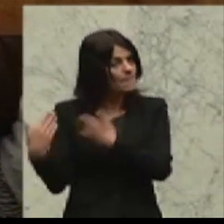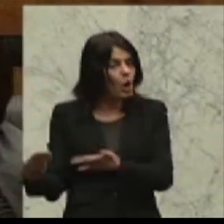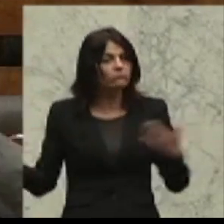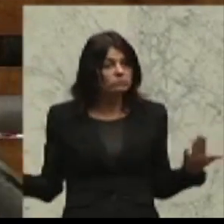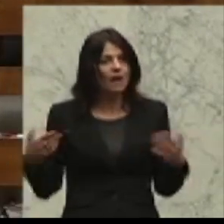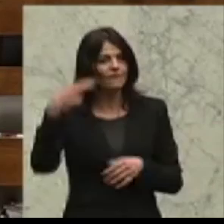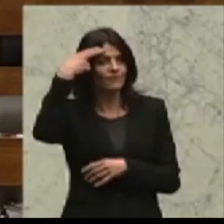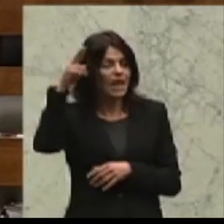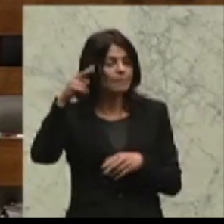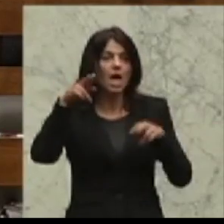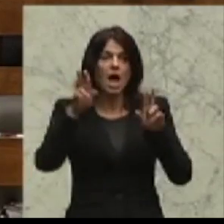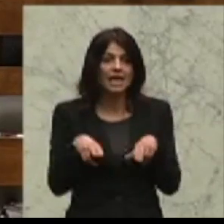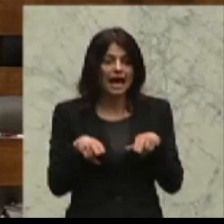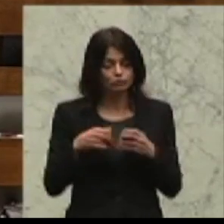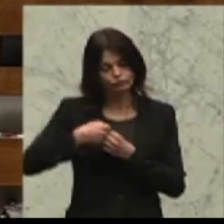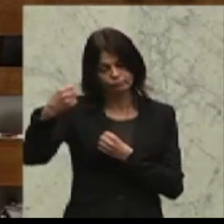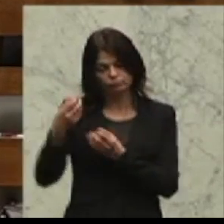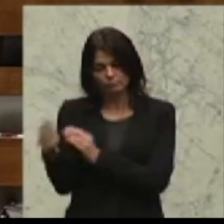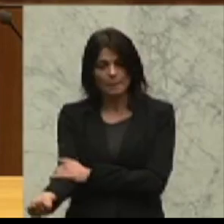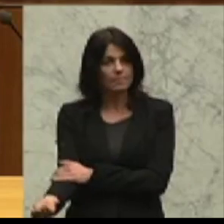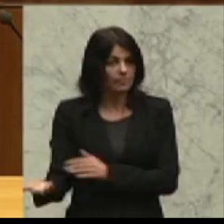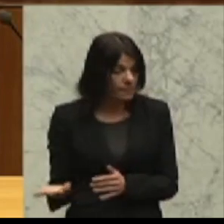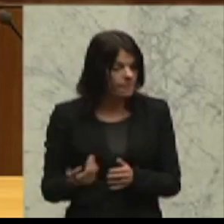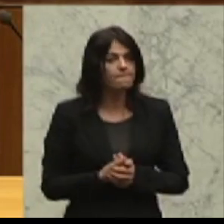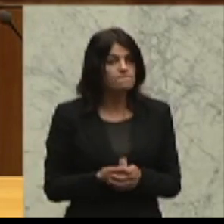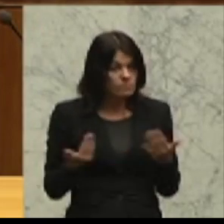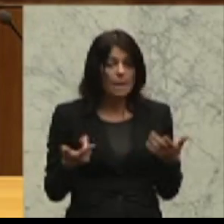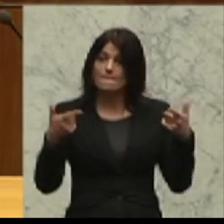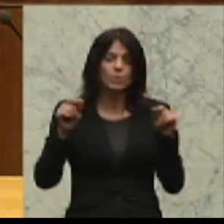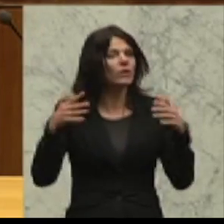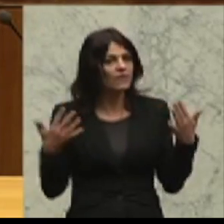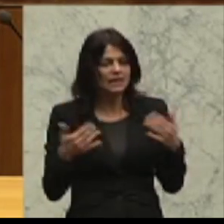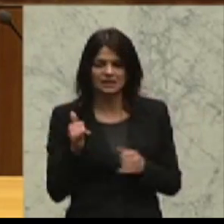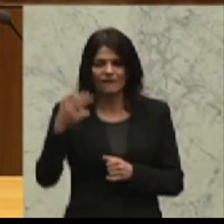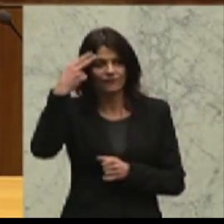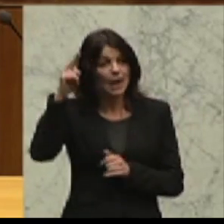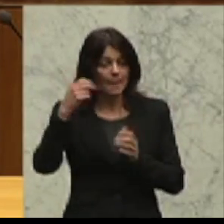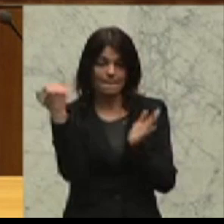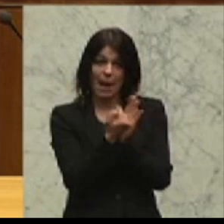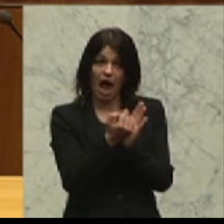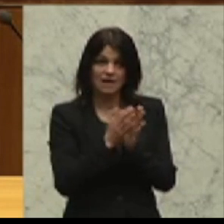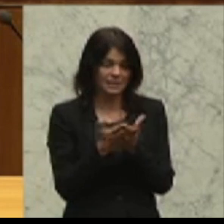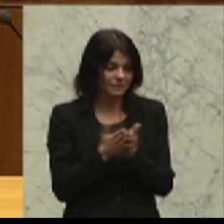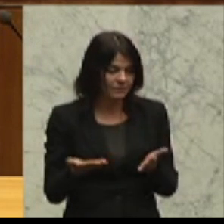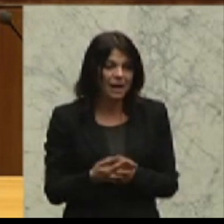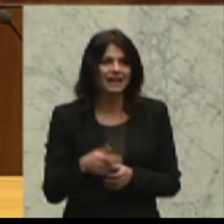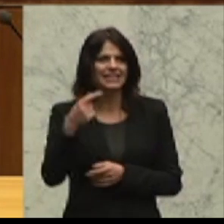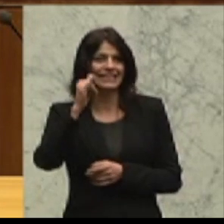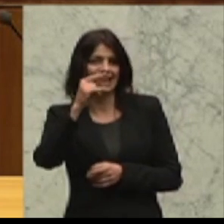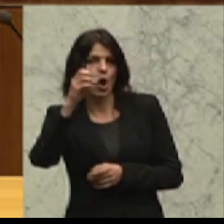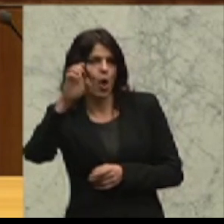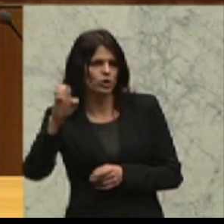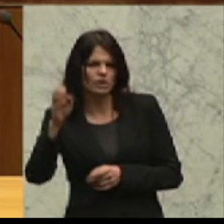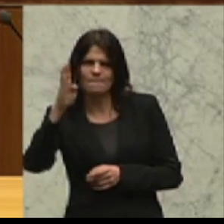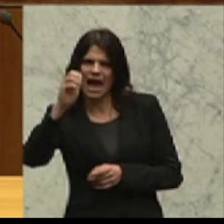fremdenrechtliches Dokument in die Hand gedruckt. Es geht im Konkreten um Fremdenpässe, Titolo di Vagio oder